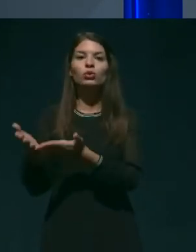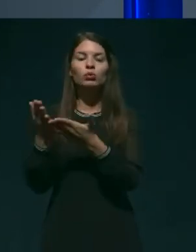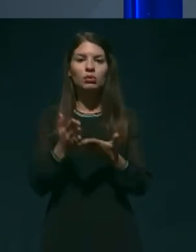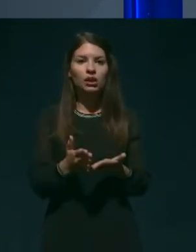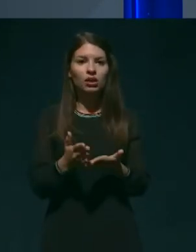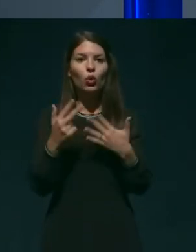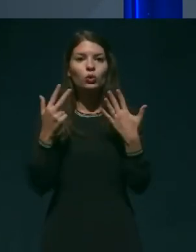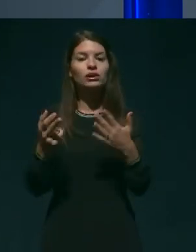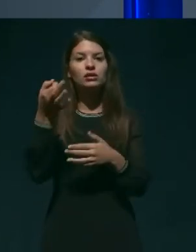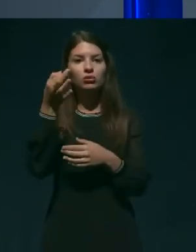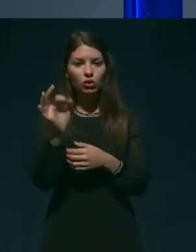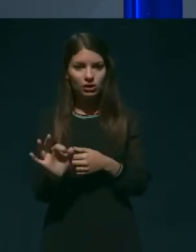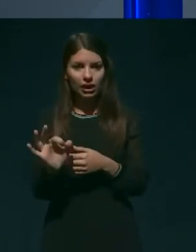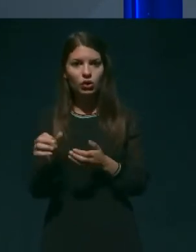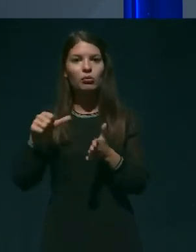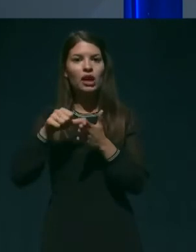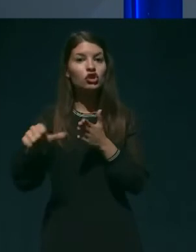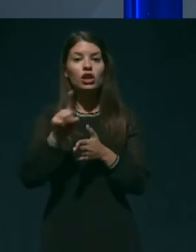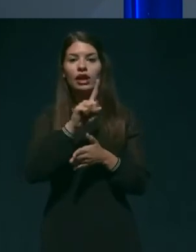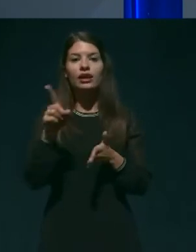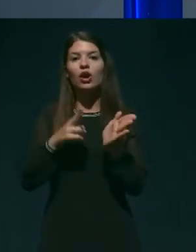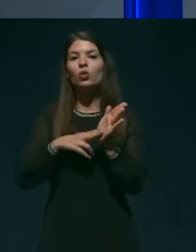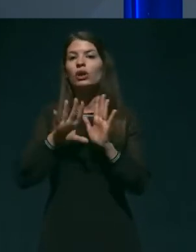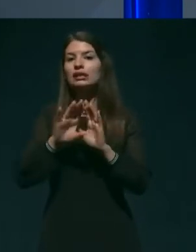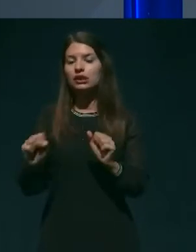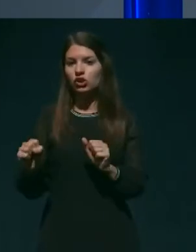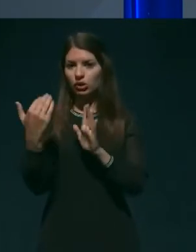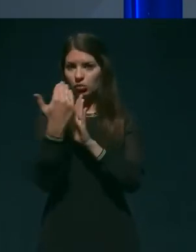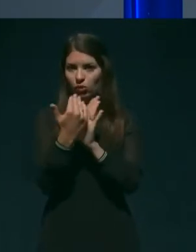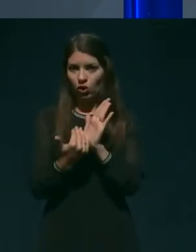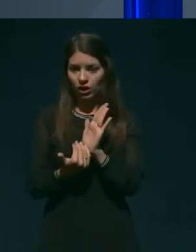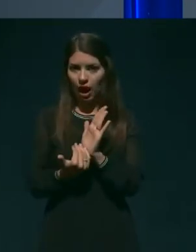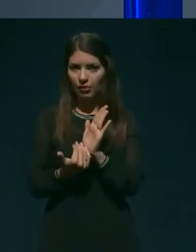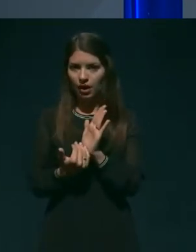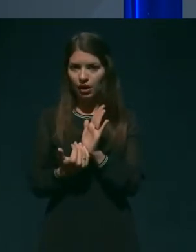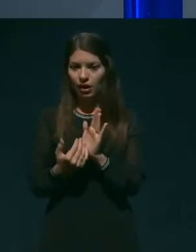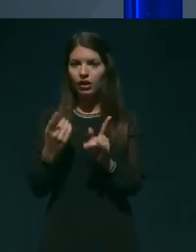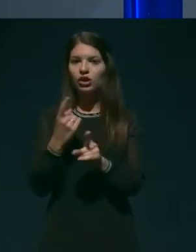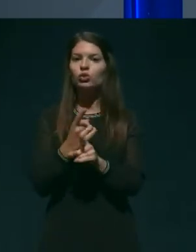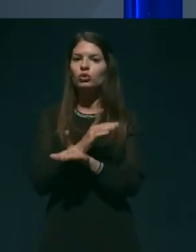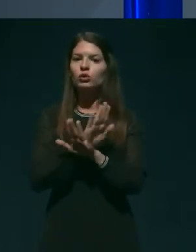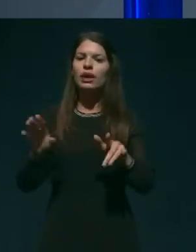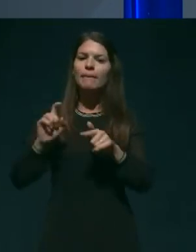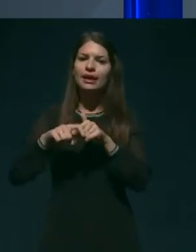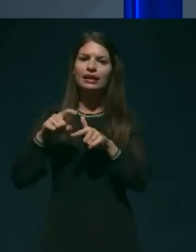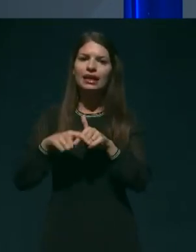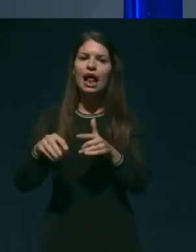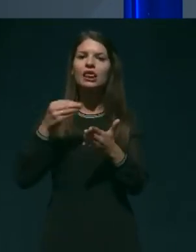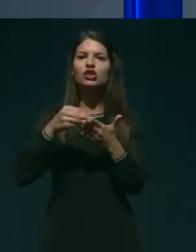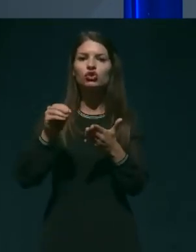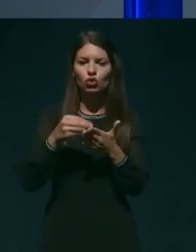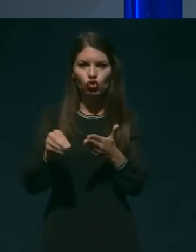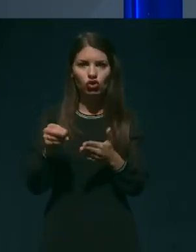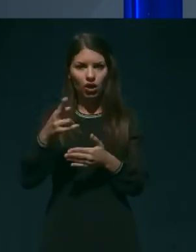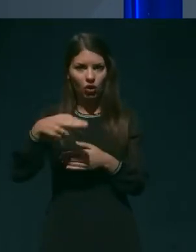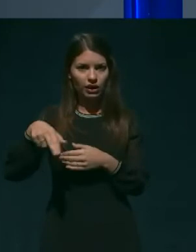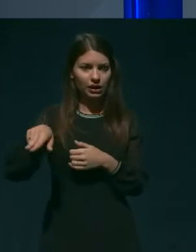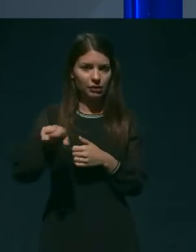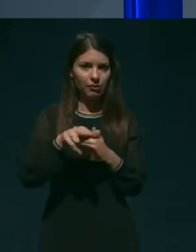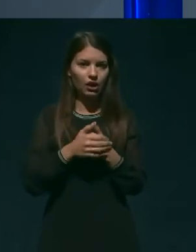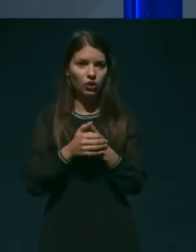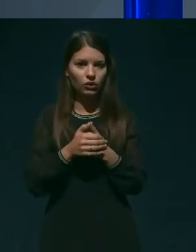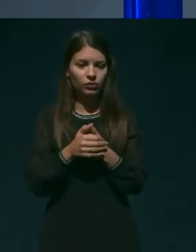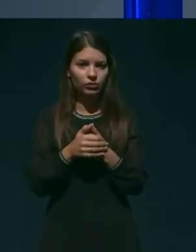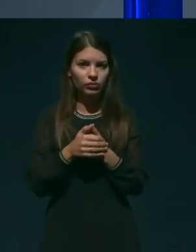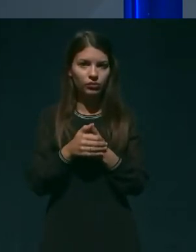nerealiziranega programa, glede na sveda materialne stroške dela, ki jih imajo. Nižji so edino materialni stroški bili